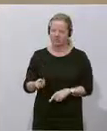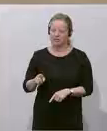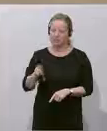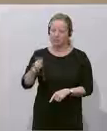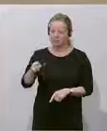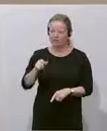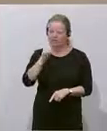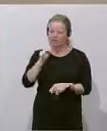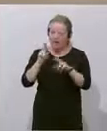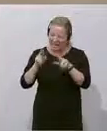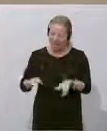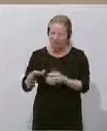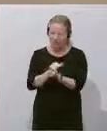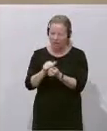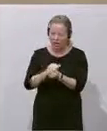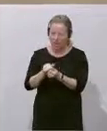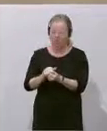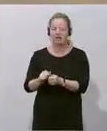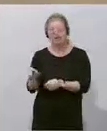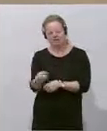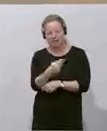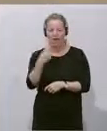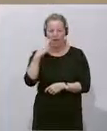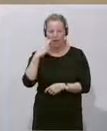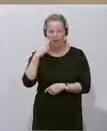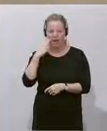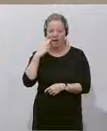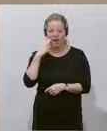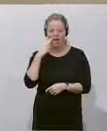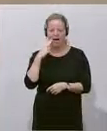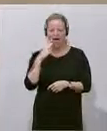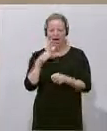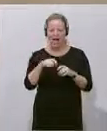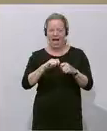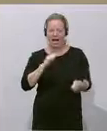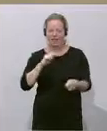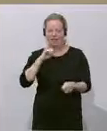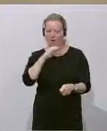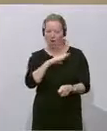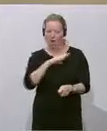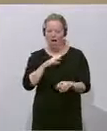nicht richtig schreddern. Geh zur Firma Reiswolf. Aber sag denen ja nicht, wie du heißt.